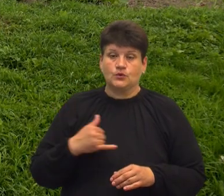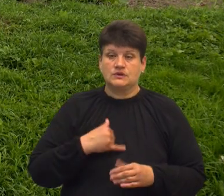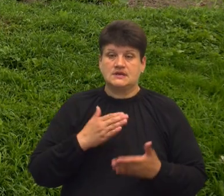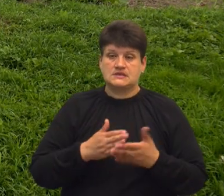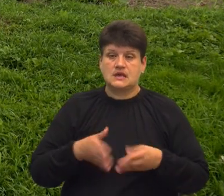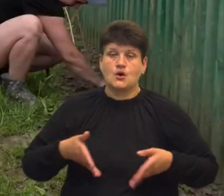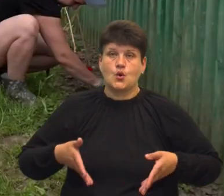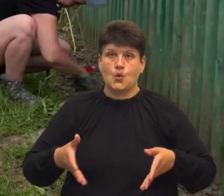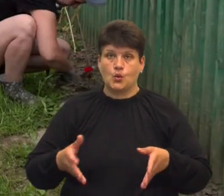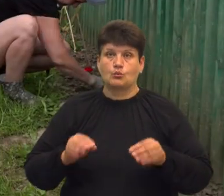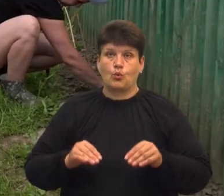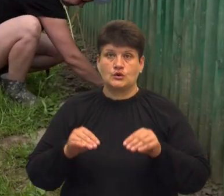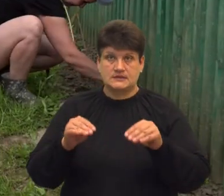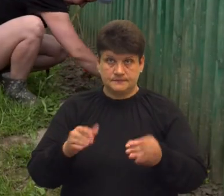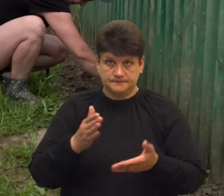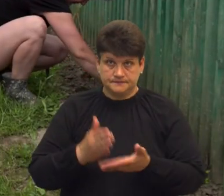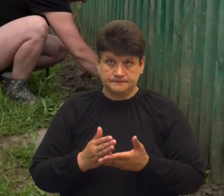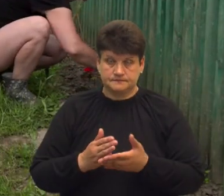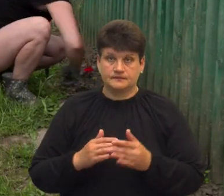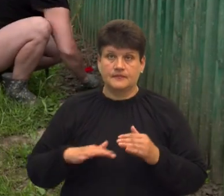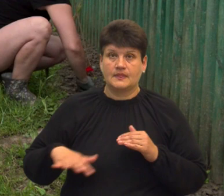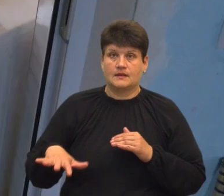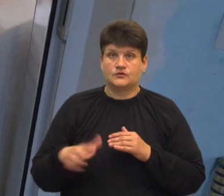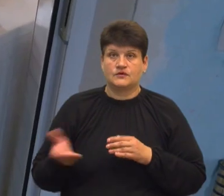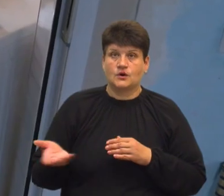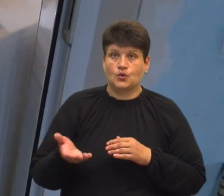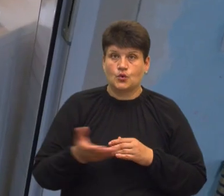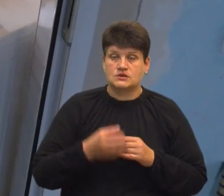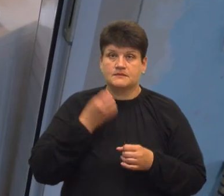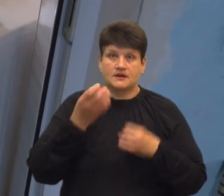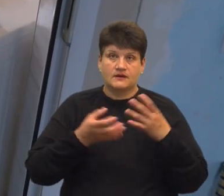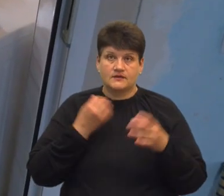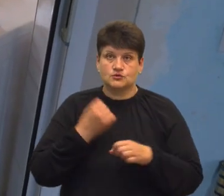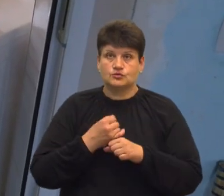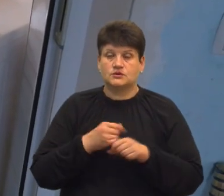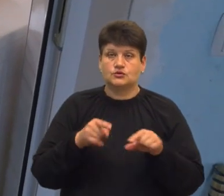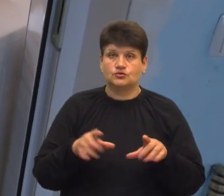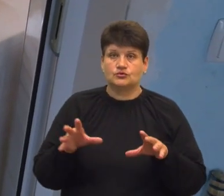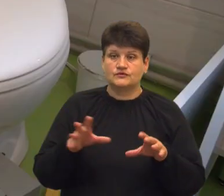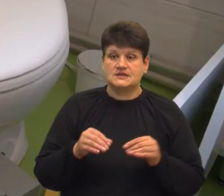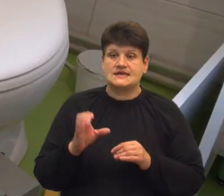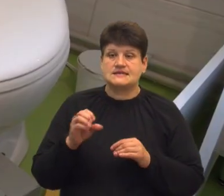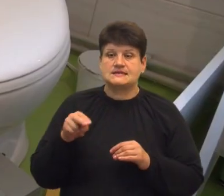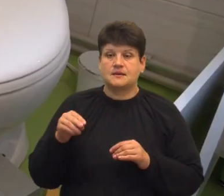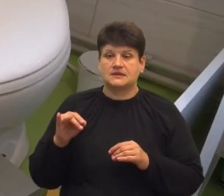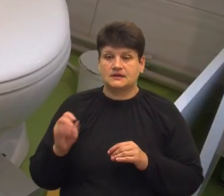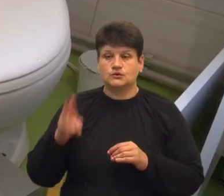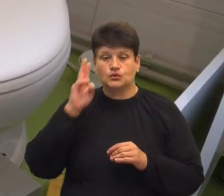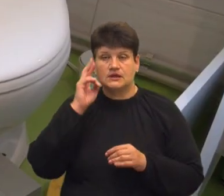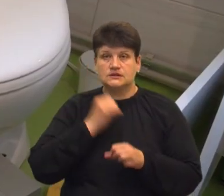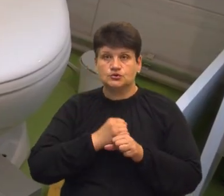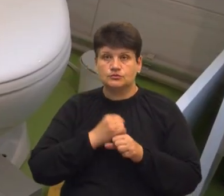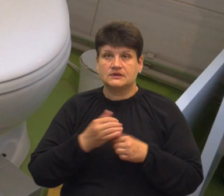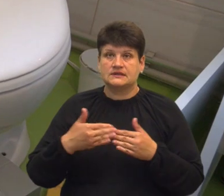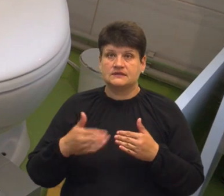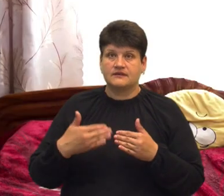посадили, на подвір'ї косим, квіти. Ми зробили тут вже септік самі, туалет зробили, двері в